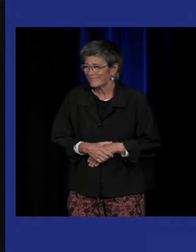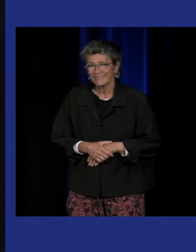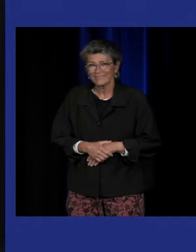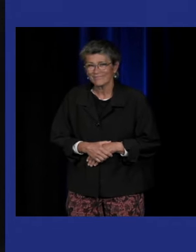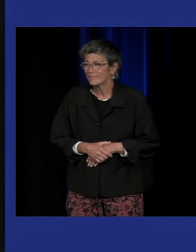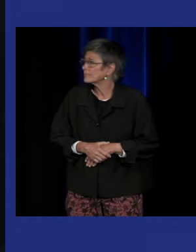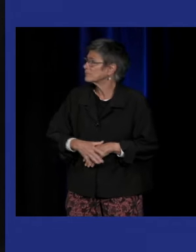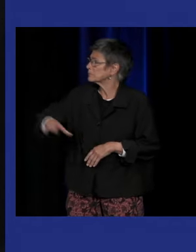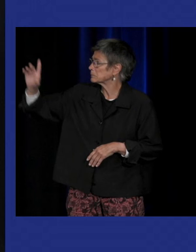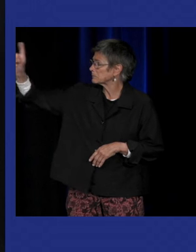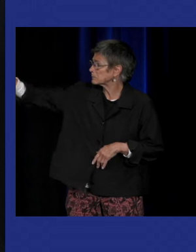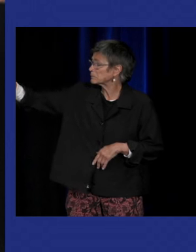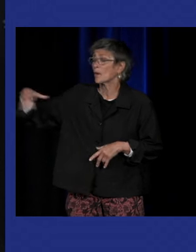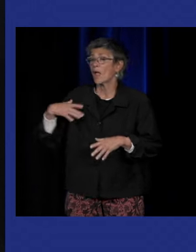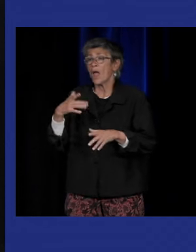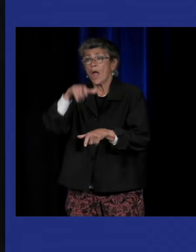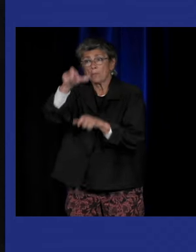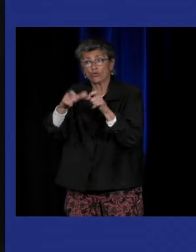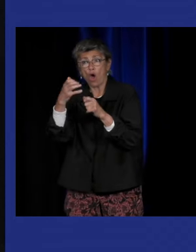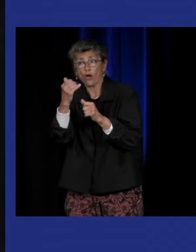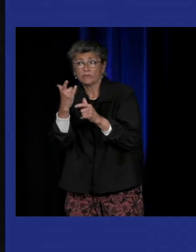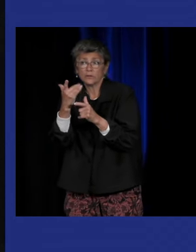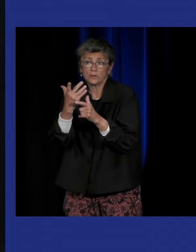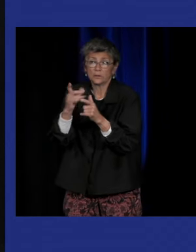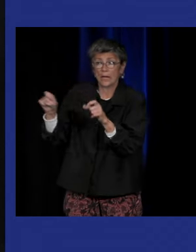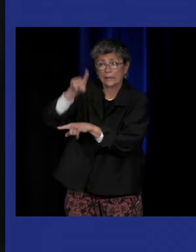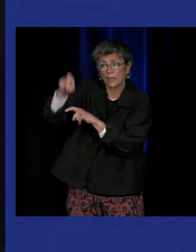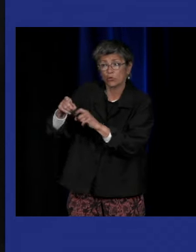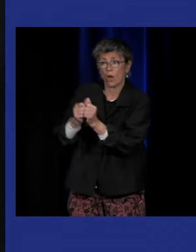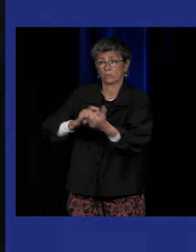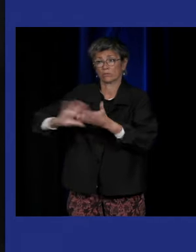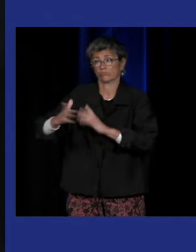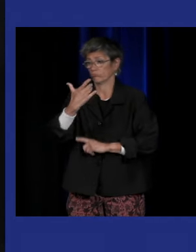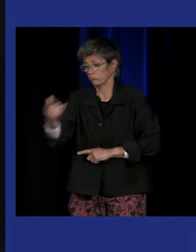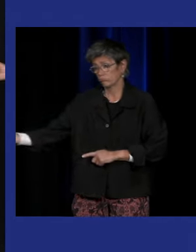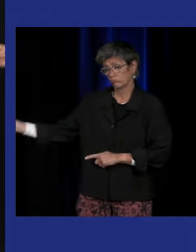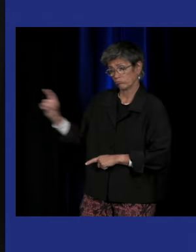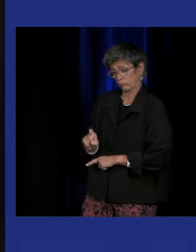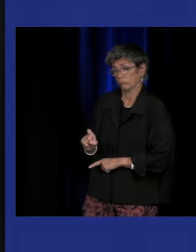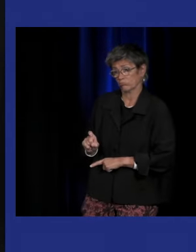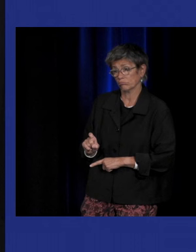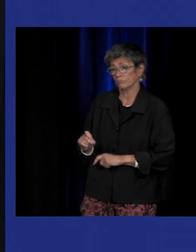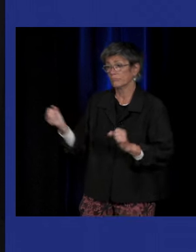pour les personnes qui veulent poser leurs questions en signant n'hésitez pas à rejoindre la scène